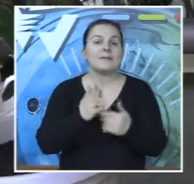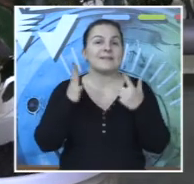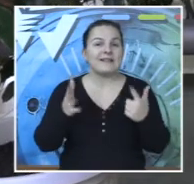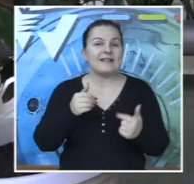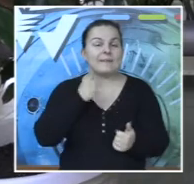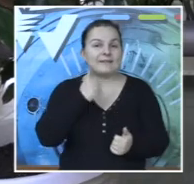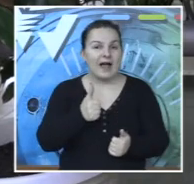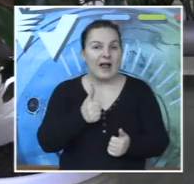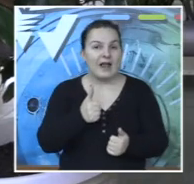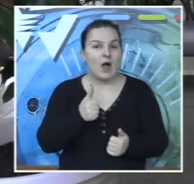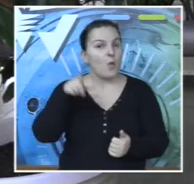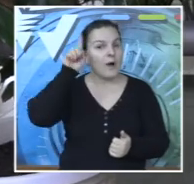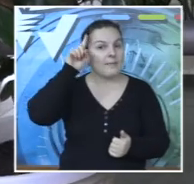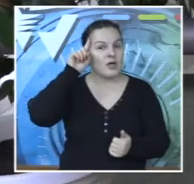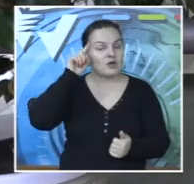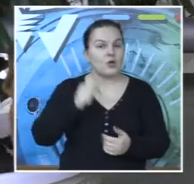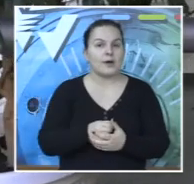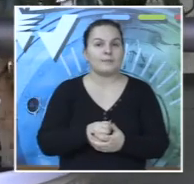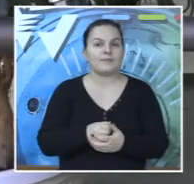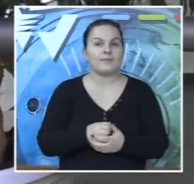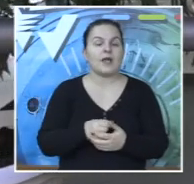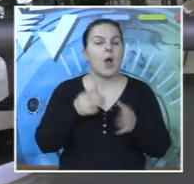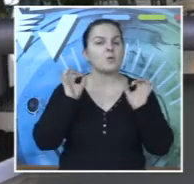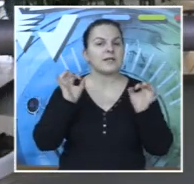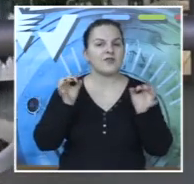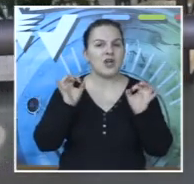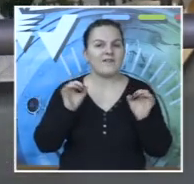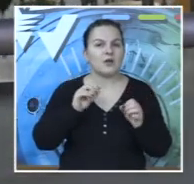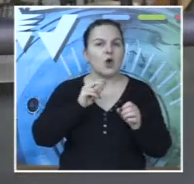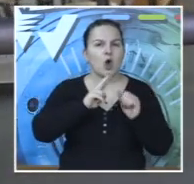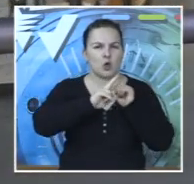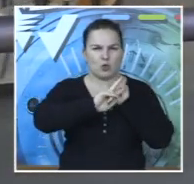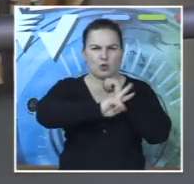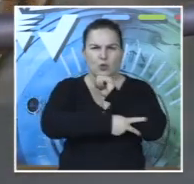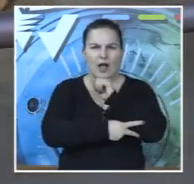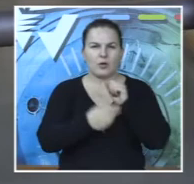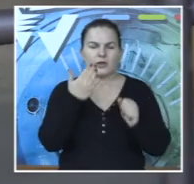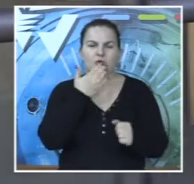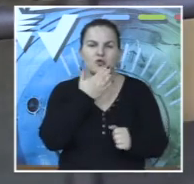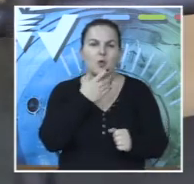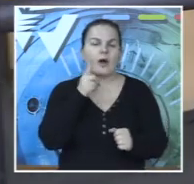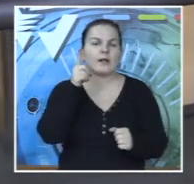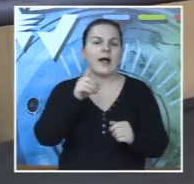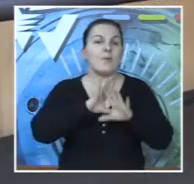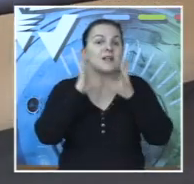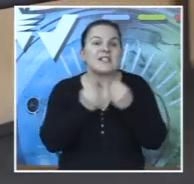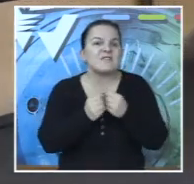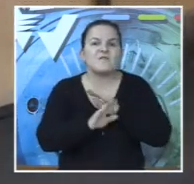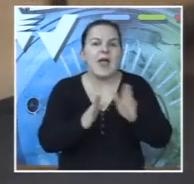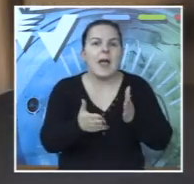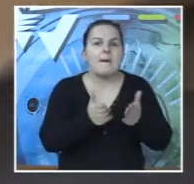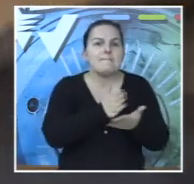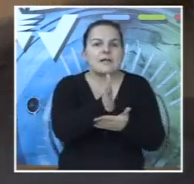Bio sam sedam dana u Nemačkoj na usavršavanju u drugoj godini i tamo je sve